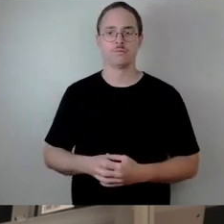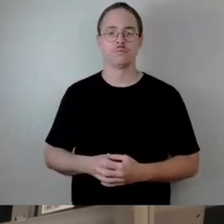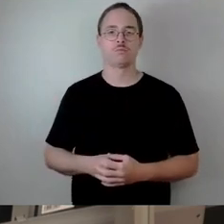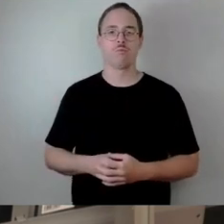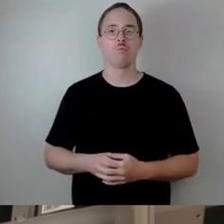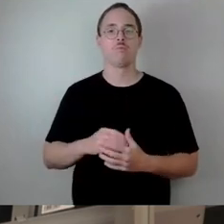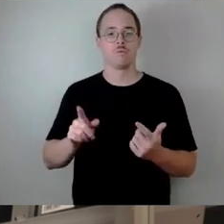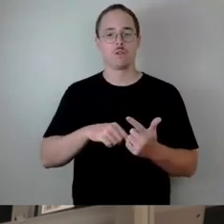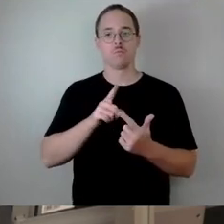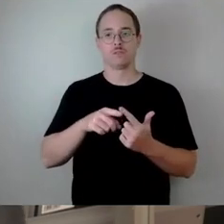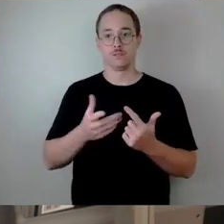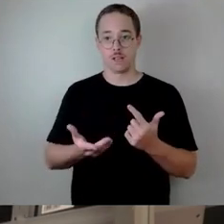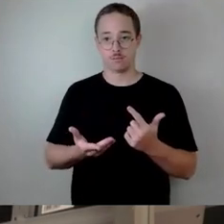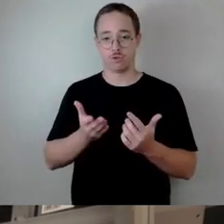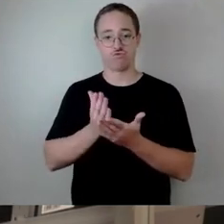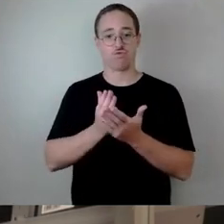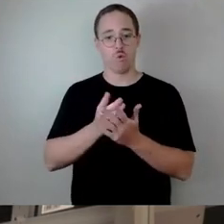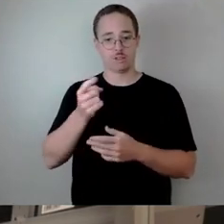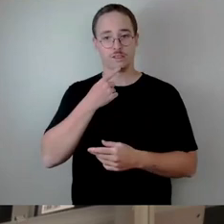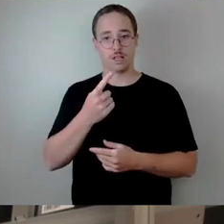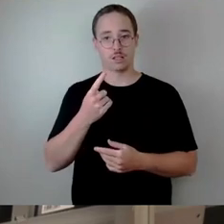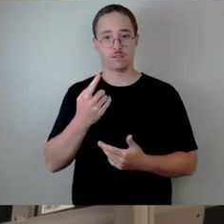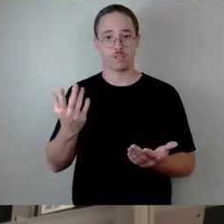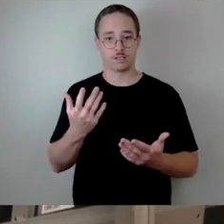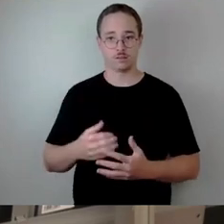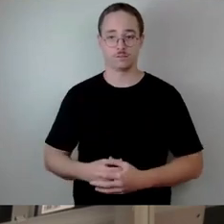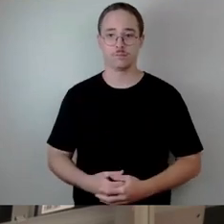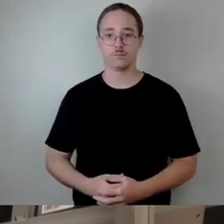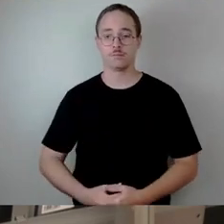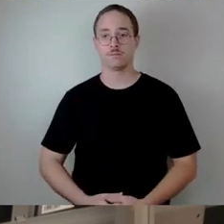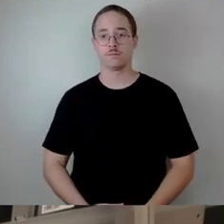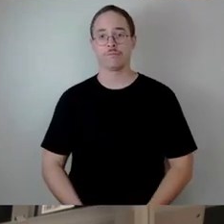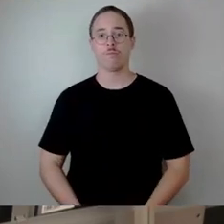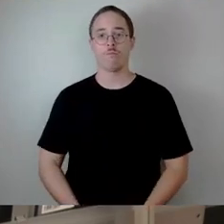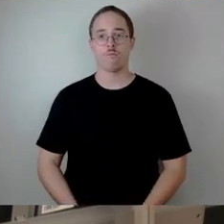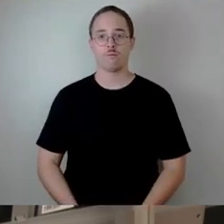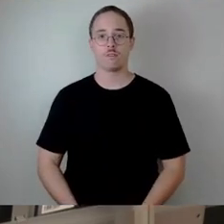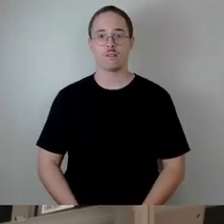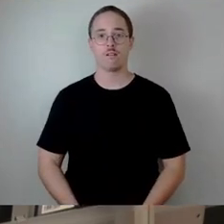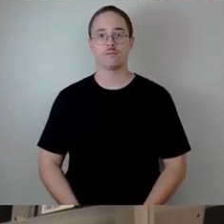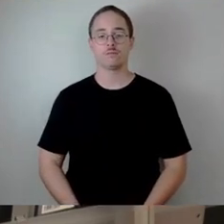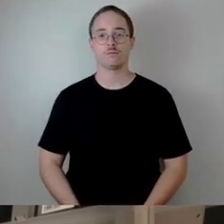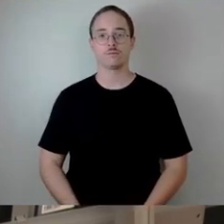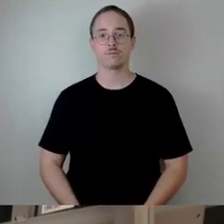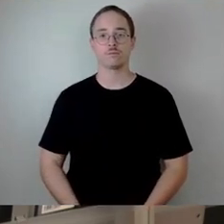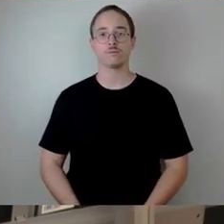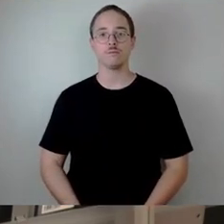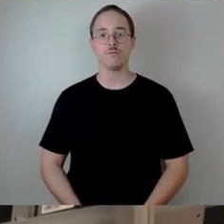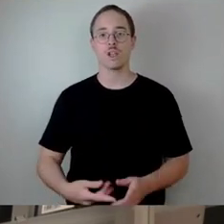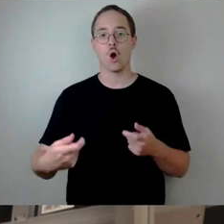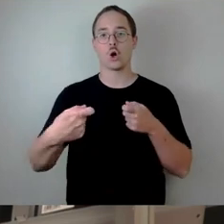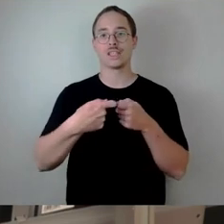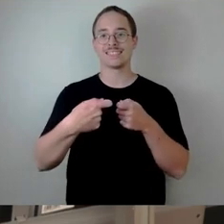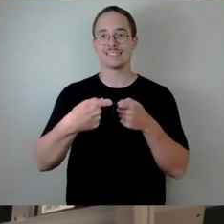wurde auch schon genannt, das Konnektitätsprinzip. Es muss gelten, wer